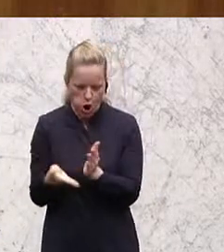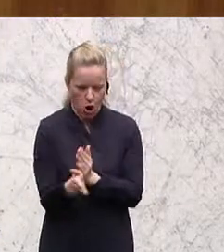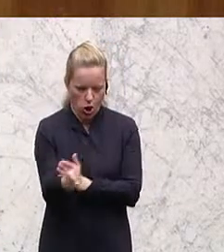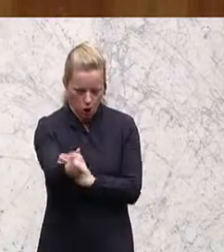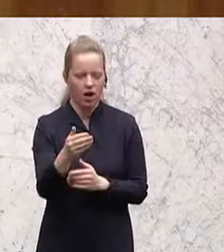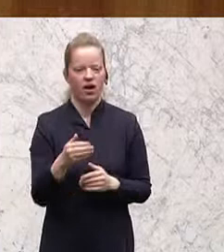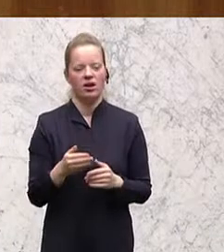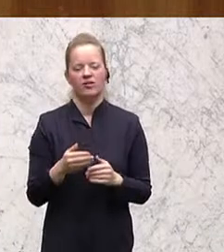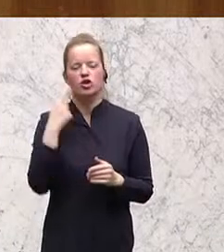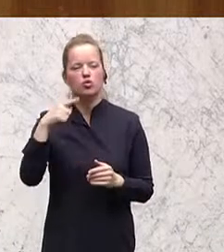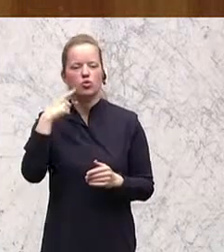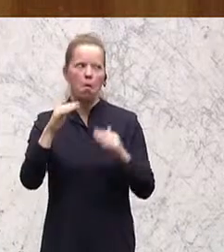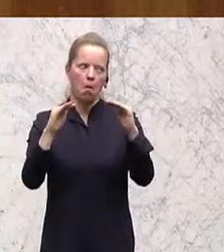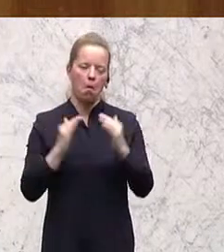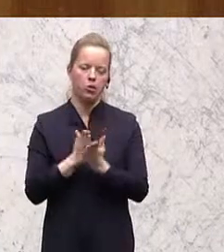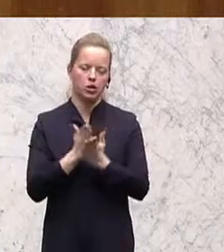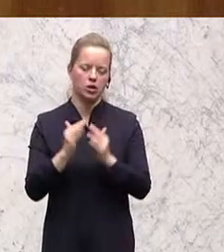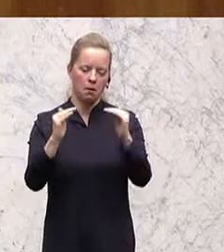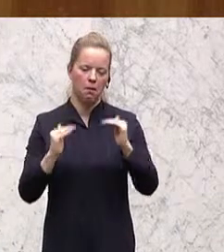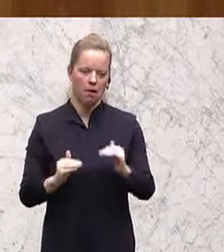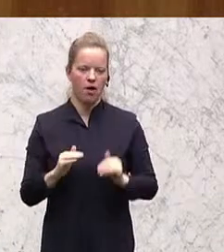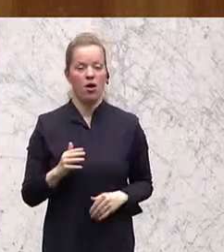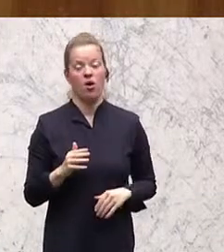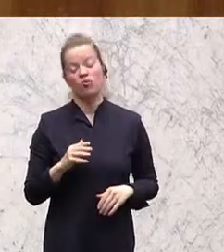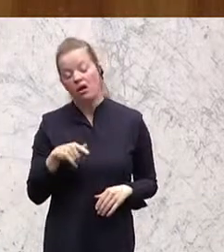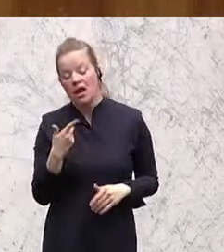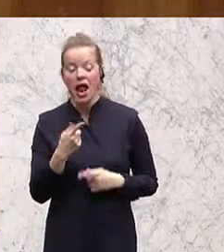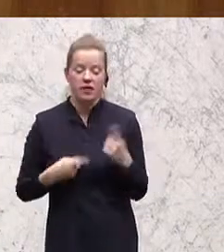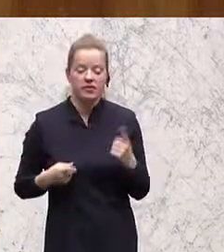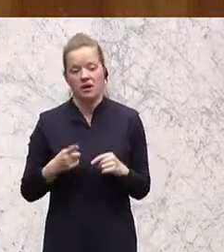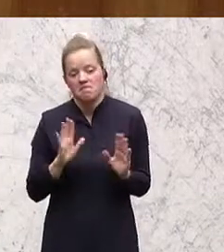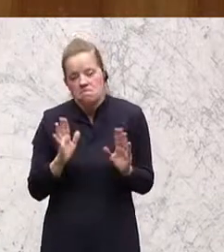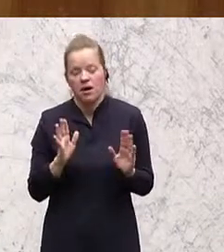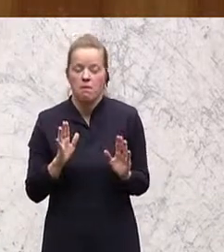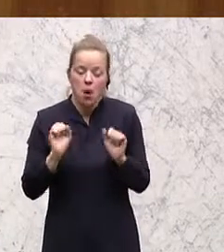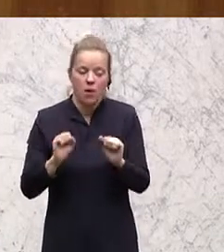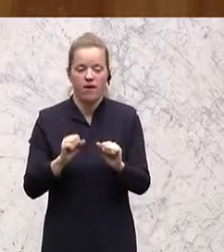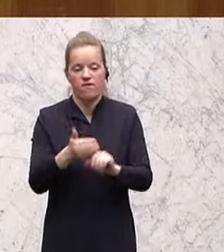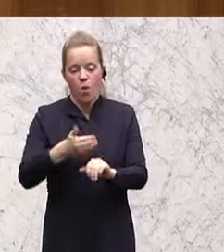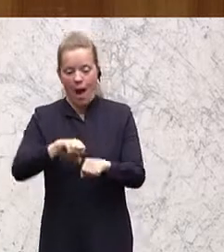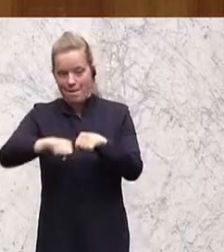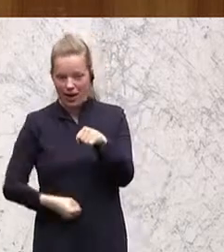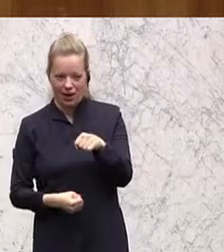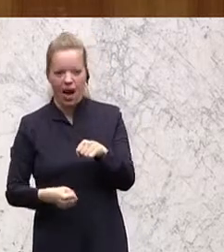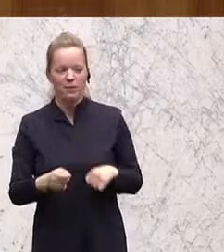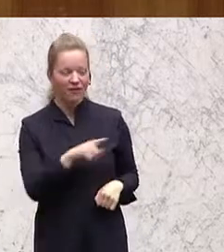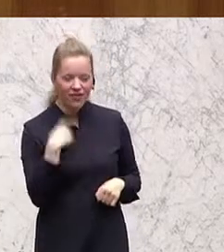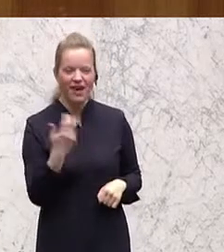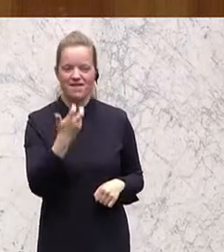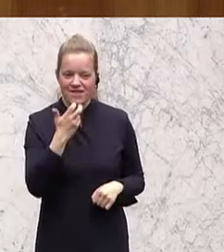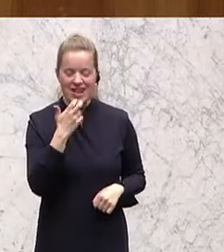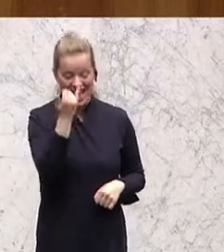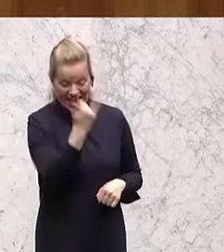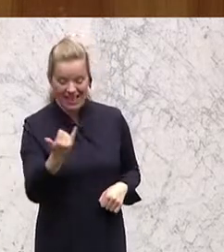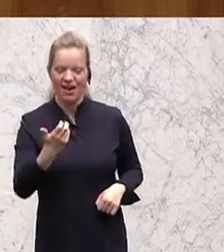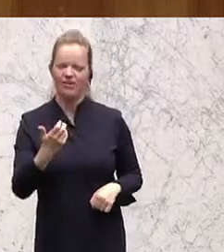unterdurchschnittliches Studium absolvieren, mit der 50-prozentigen Gefahr, es vorher abzubrechen. Wir wollen, dass jeder, der